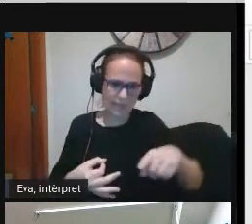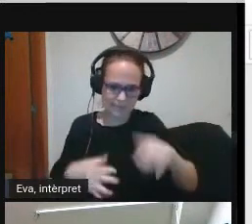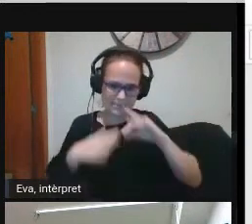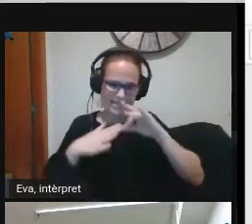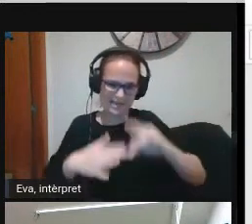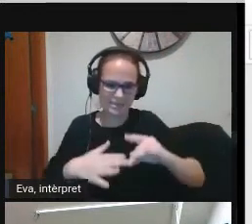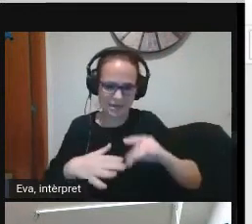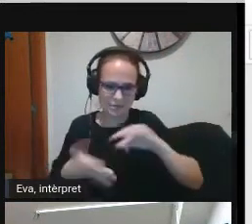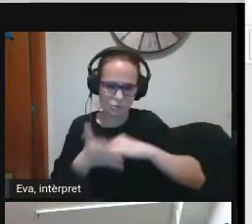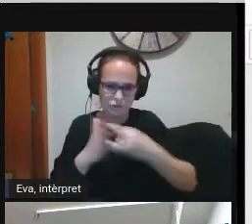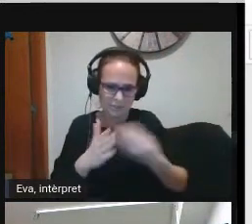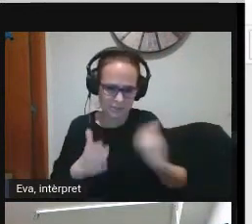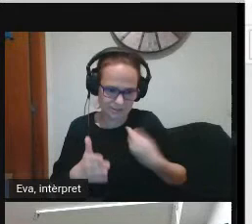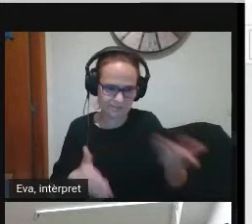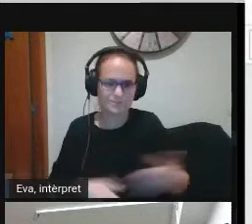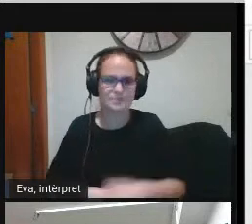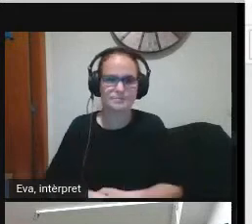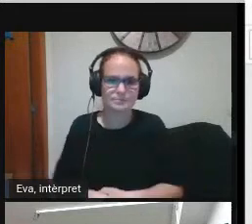projectes